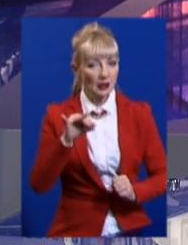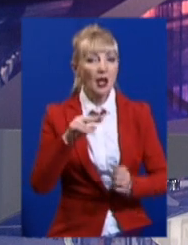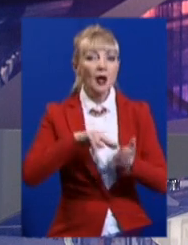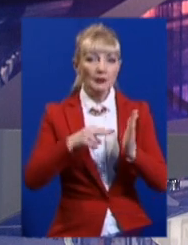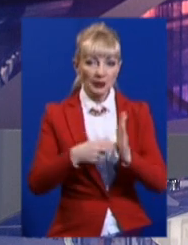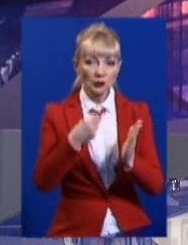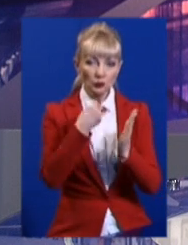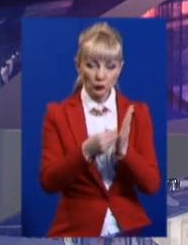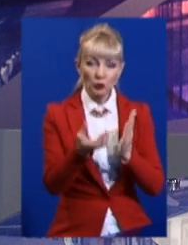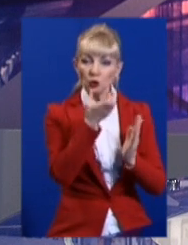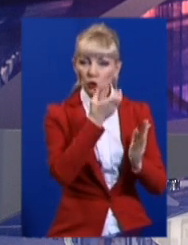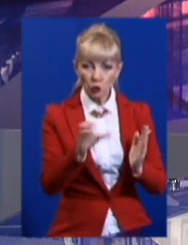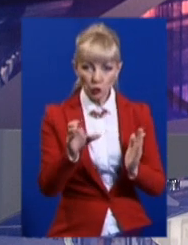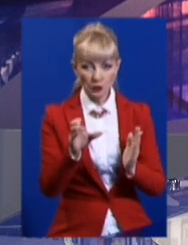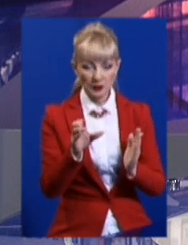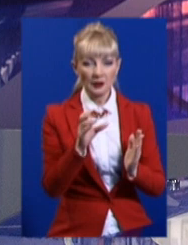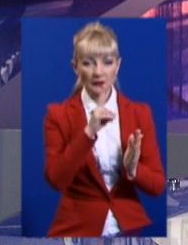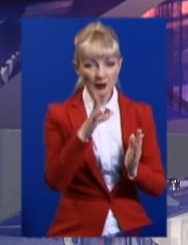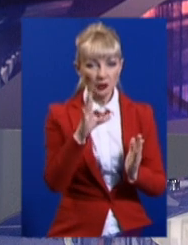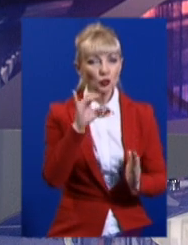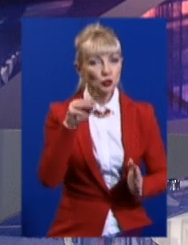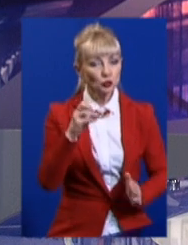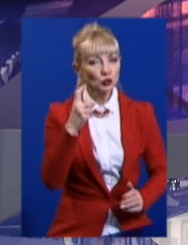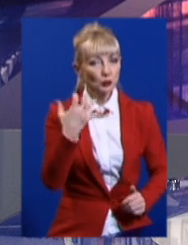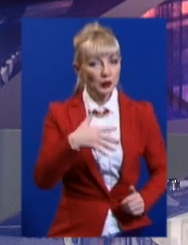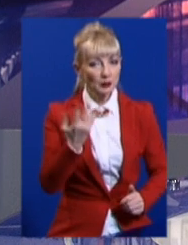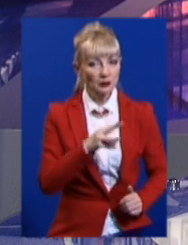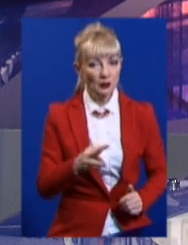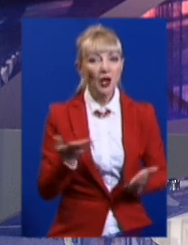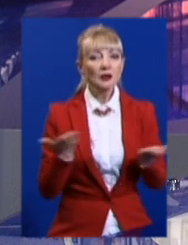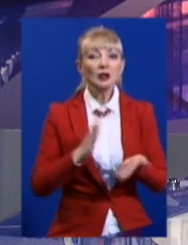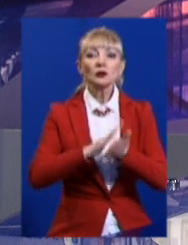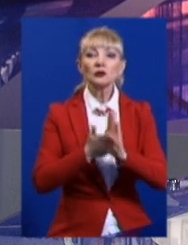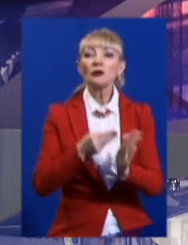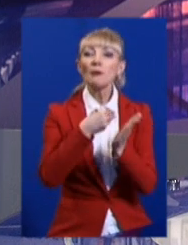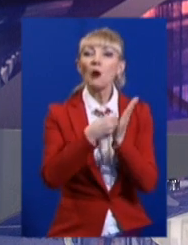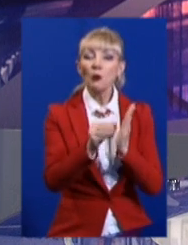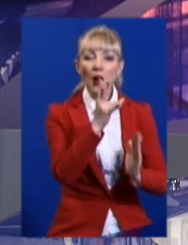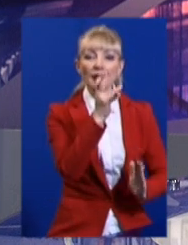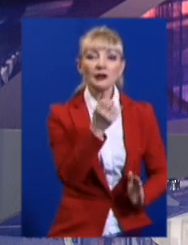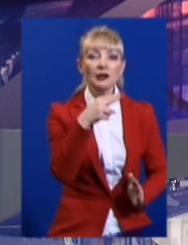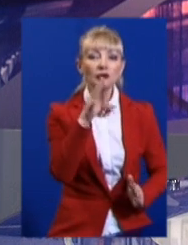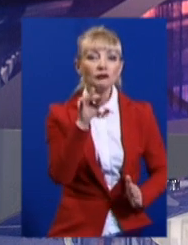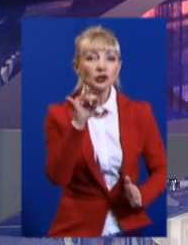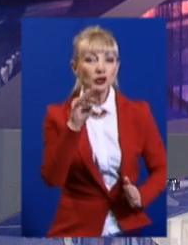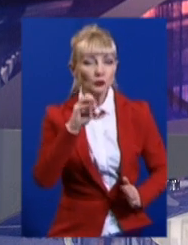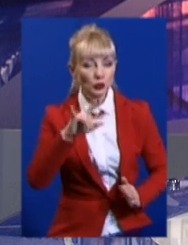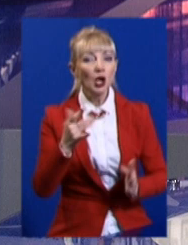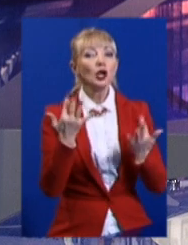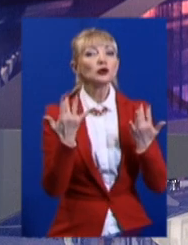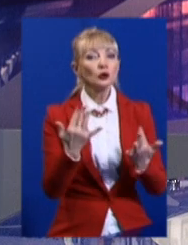сотню об'єктів на суму у 175 мільйонів. На яких умовах купують нерухомість і скільки власників